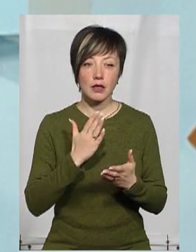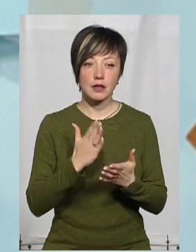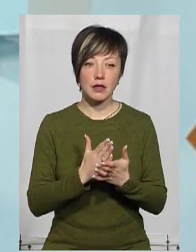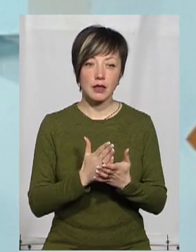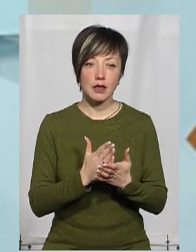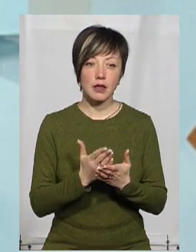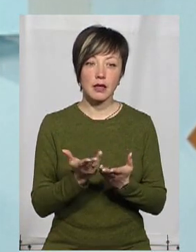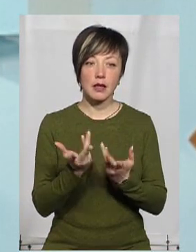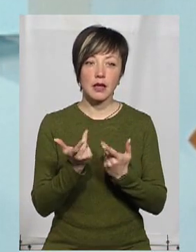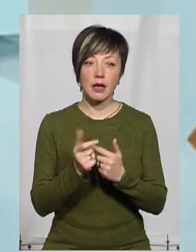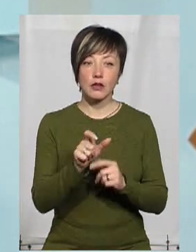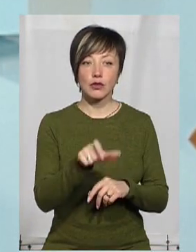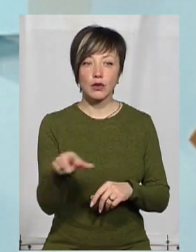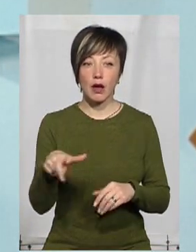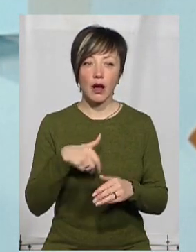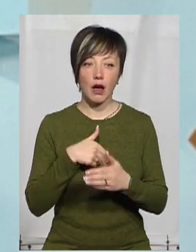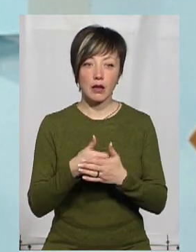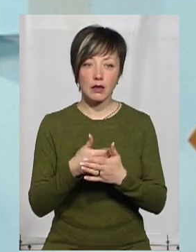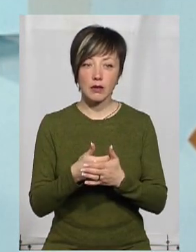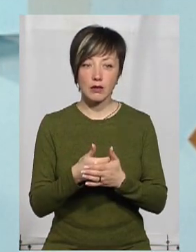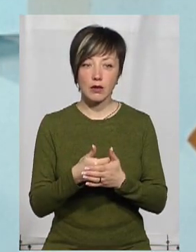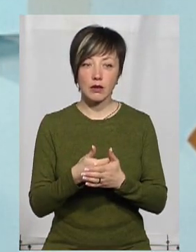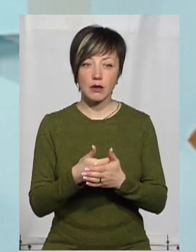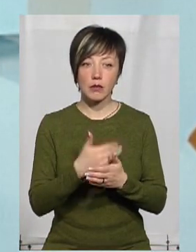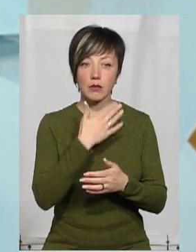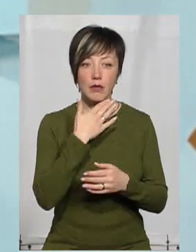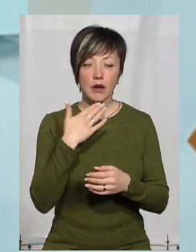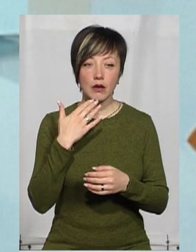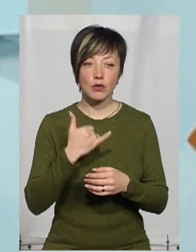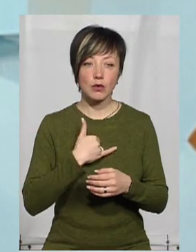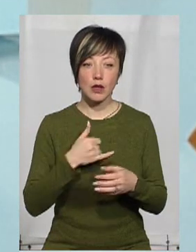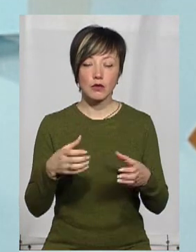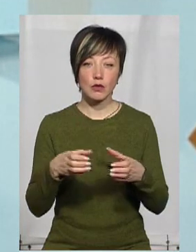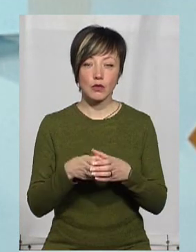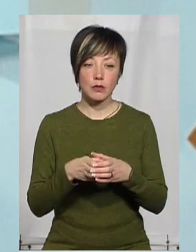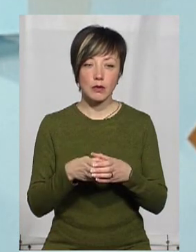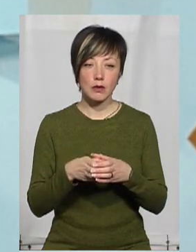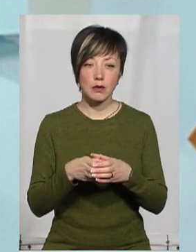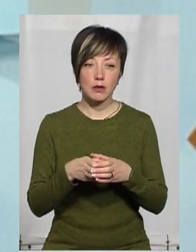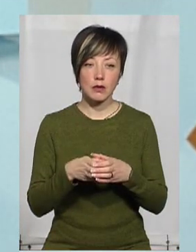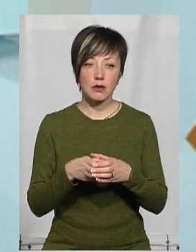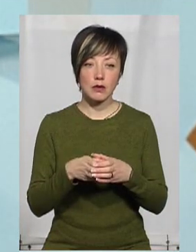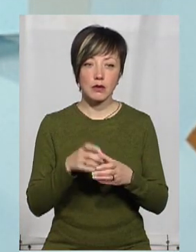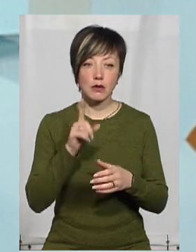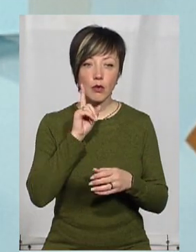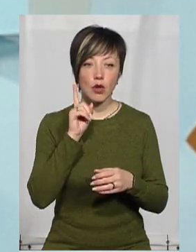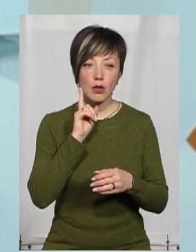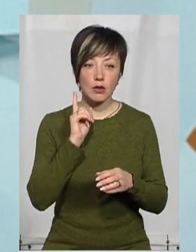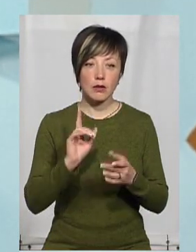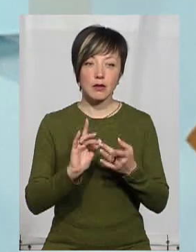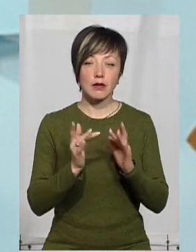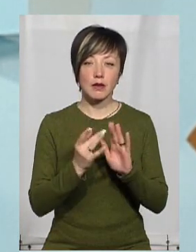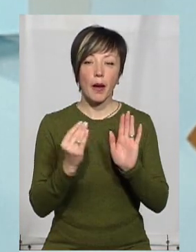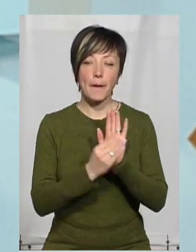чоловік таких, які активно, от вони виїжджають, тому що багато в нас в групі це молоді блогери,